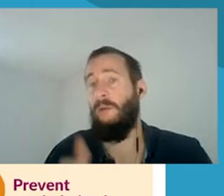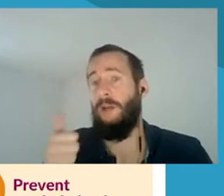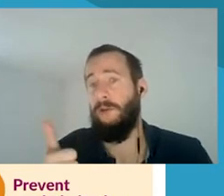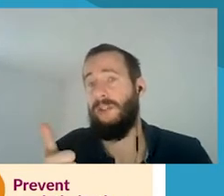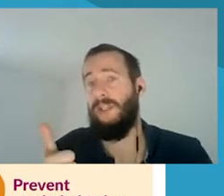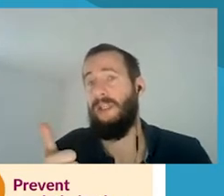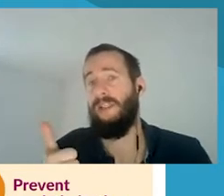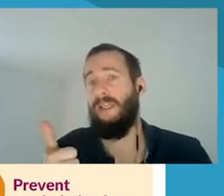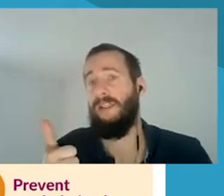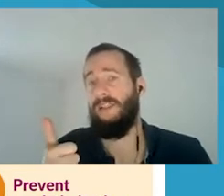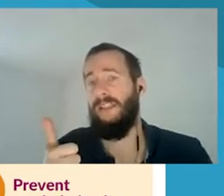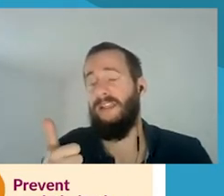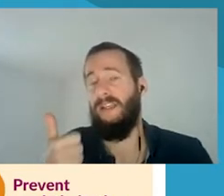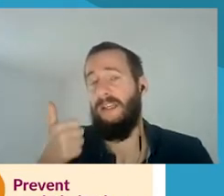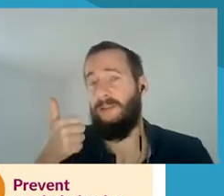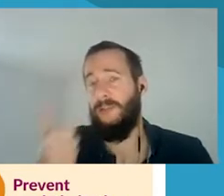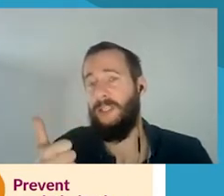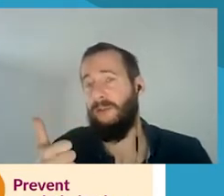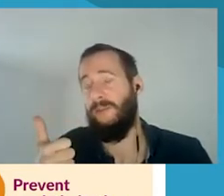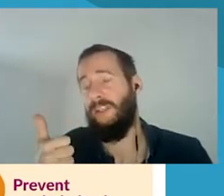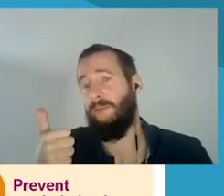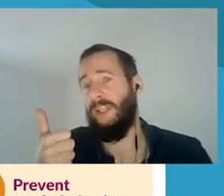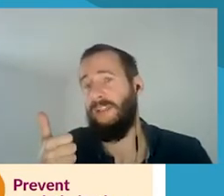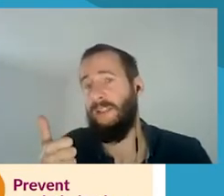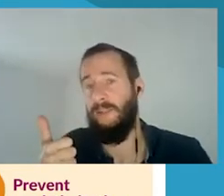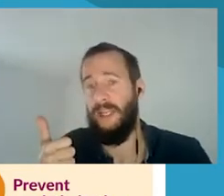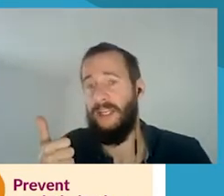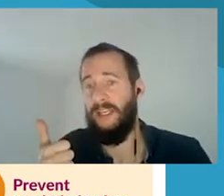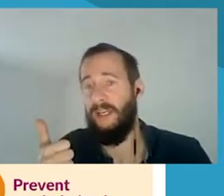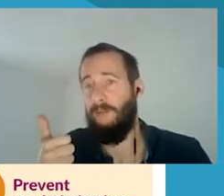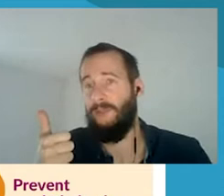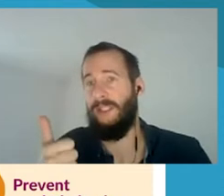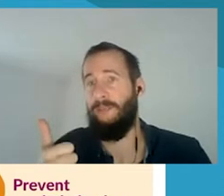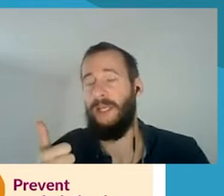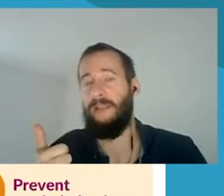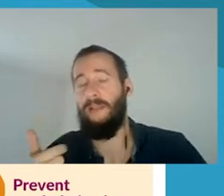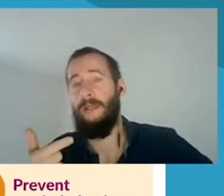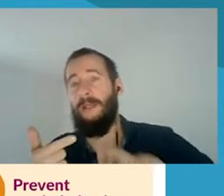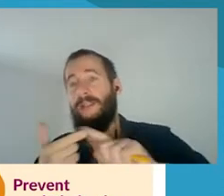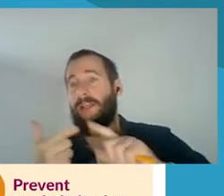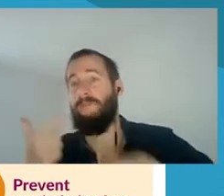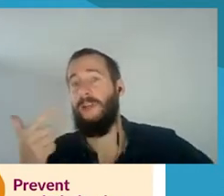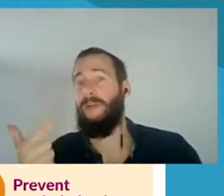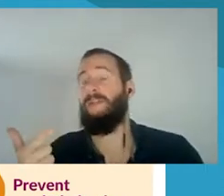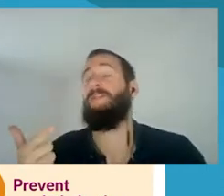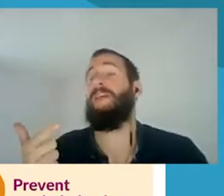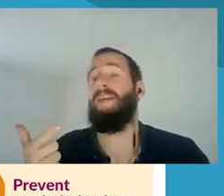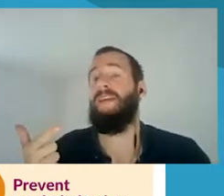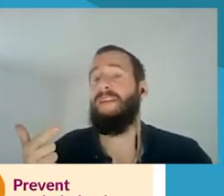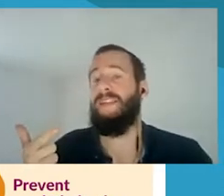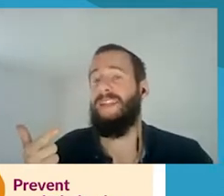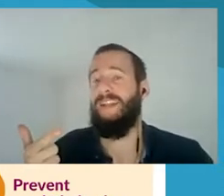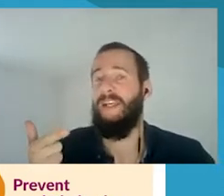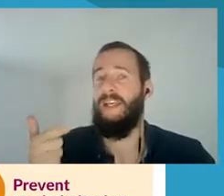skirti labai daug dėmesio, ypač polisijoje į tam tikrus aspektus. Pirmiausia, su tomis aukomis